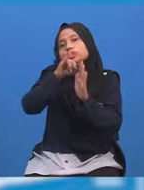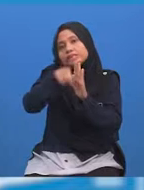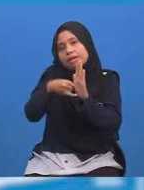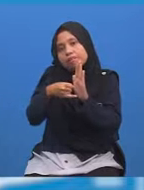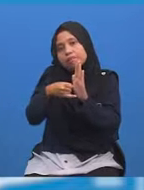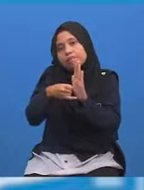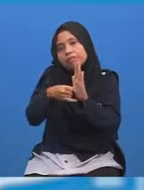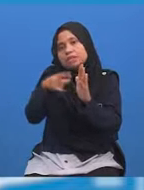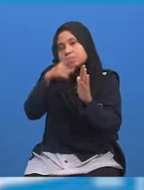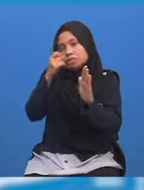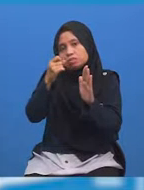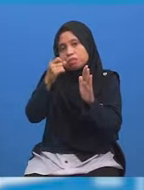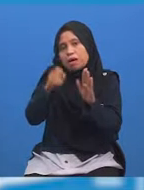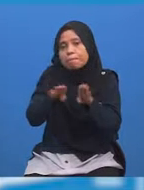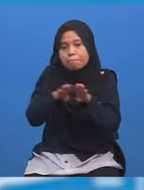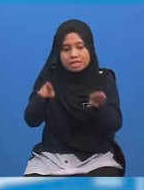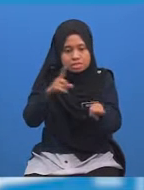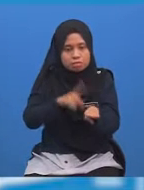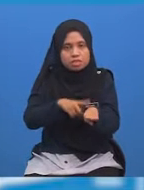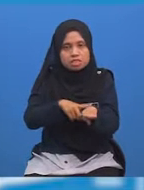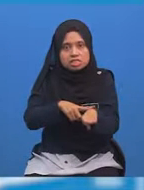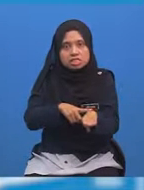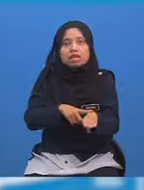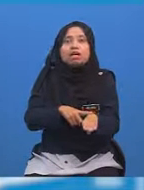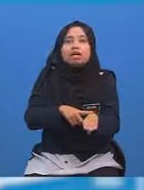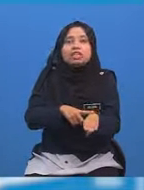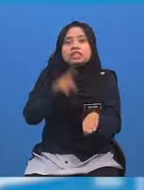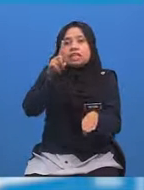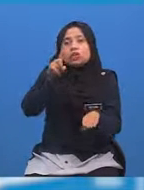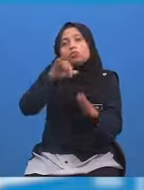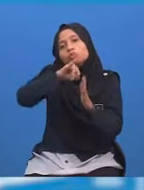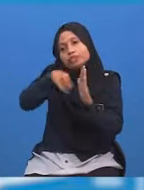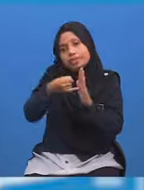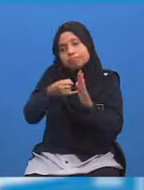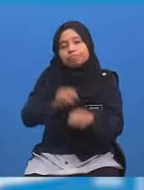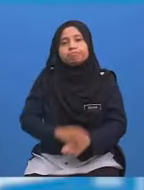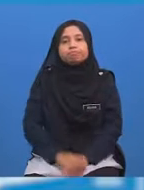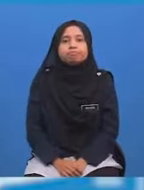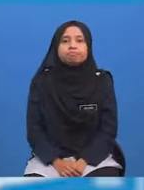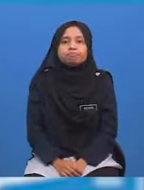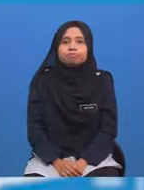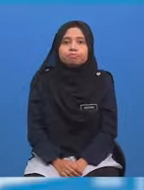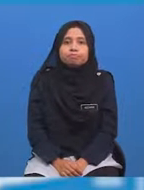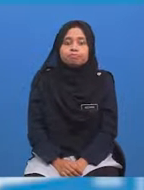Kerana beza masa antara dua buah bandar ini ialah satu jam